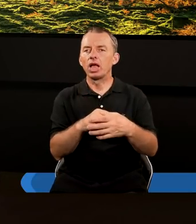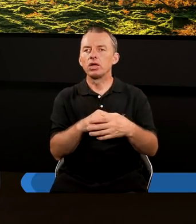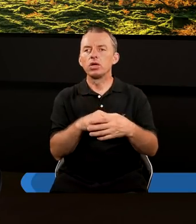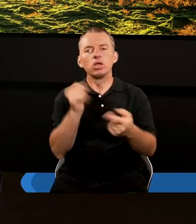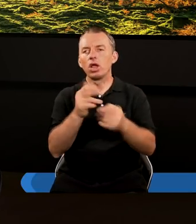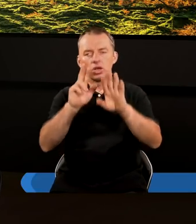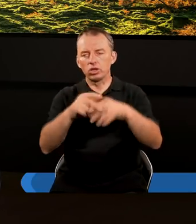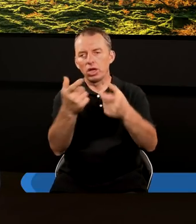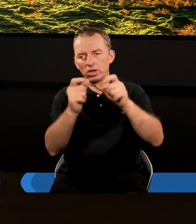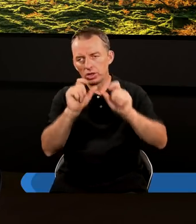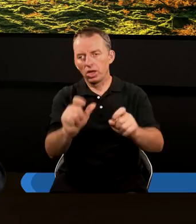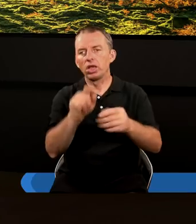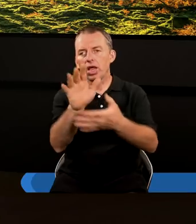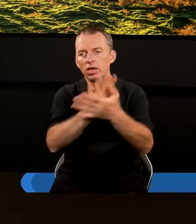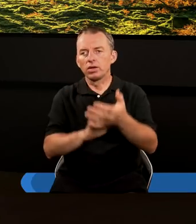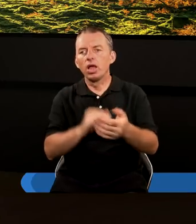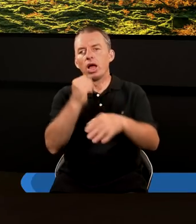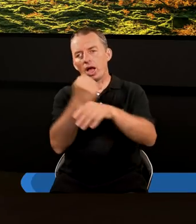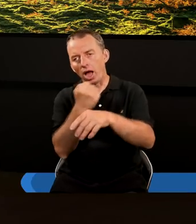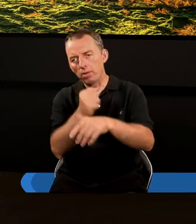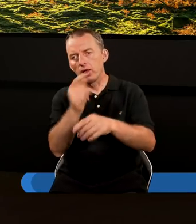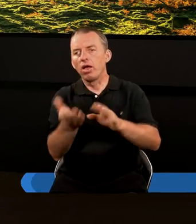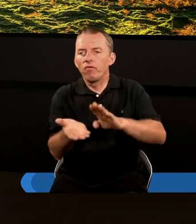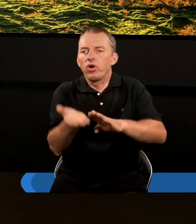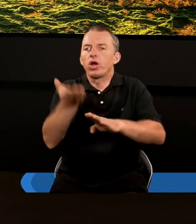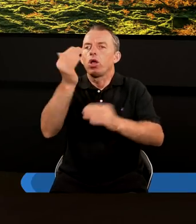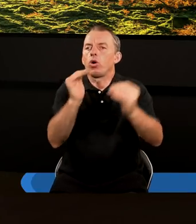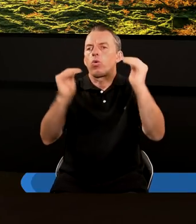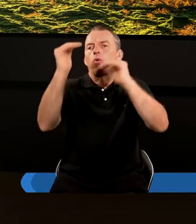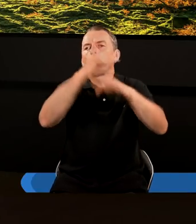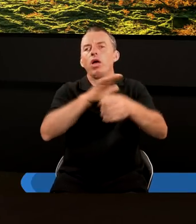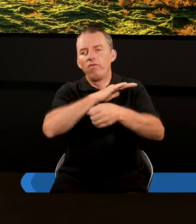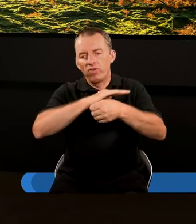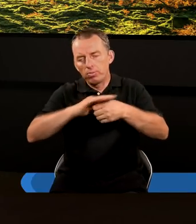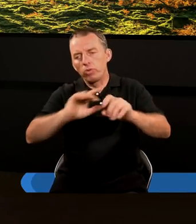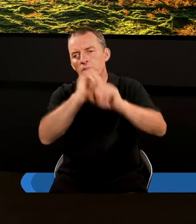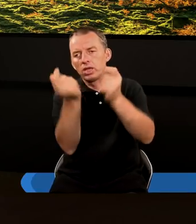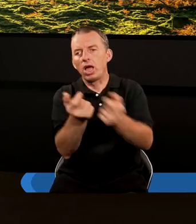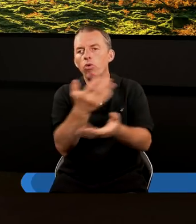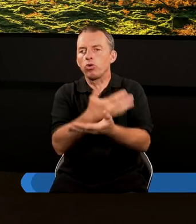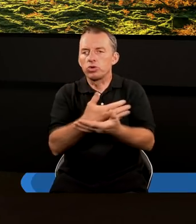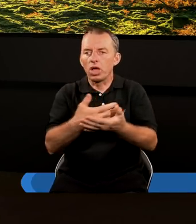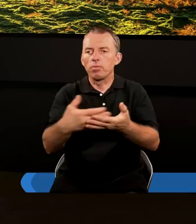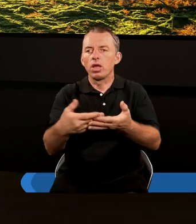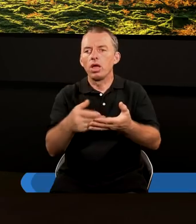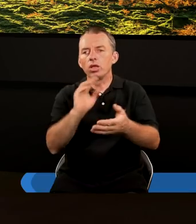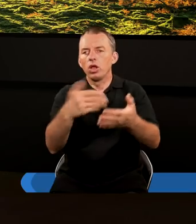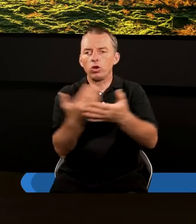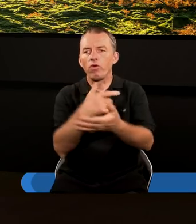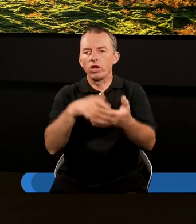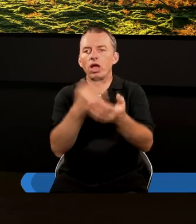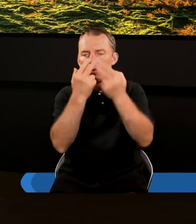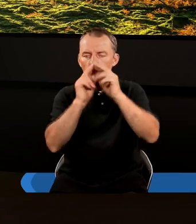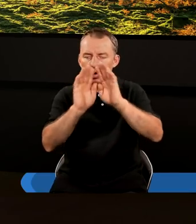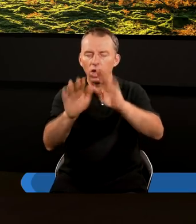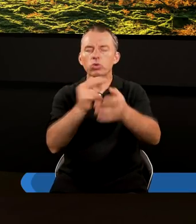Nie zostaje z tego nic. Ten tekst mówi, że a kamień ten wyrasta w wielką górę, która wypełnia całą ziemię. I potem Nowy Testament